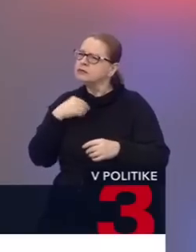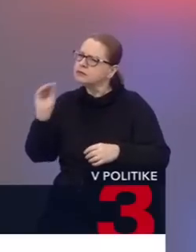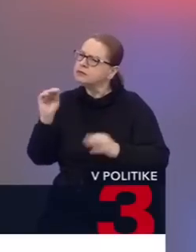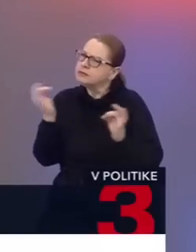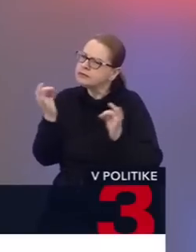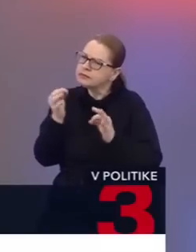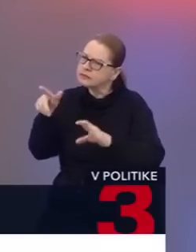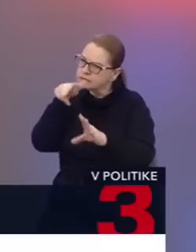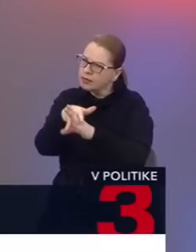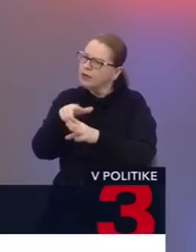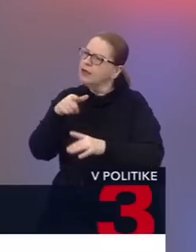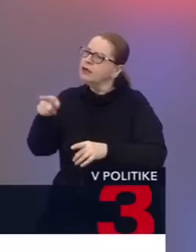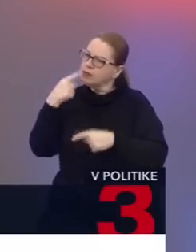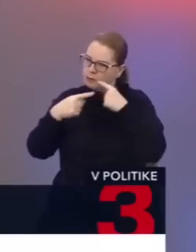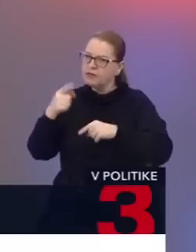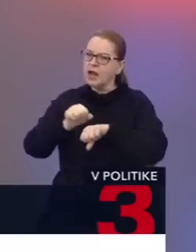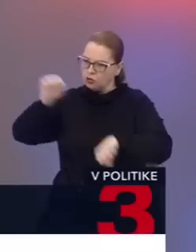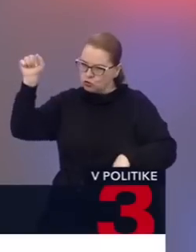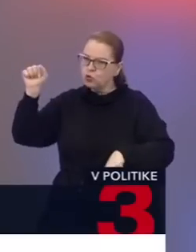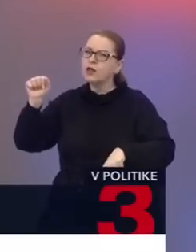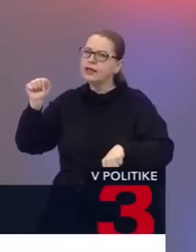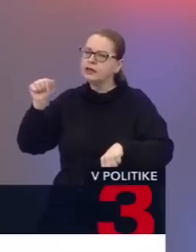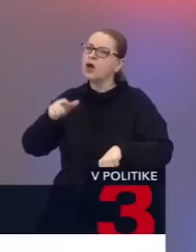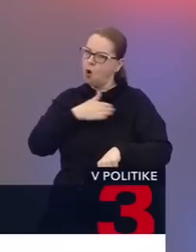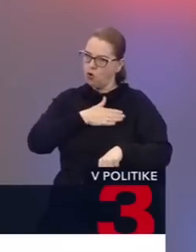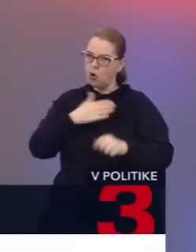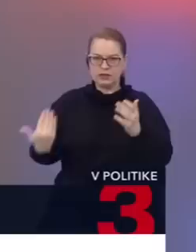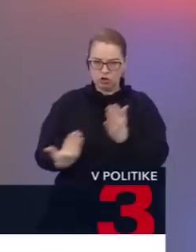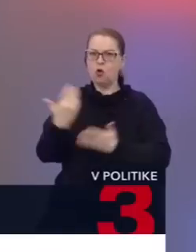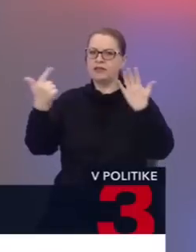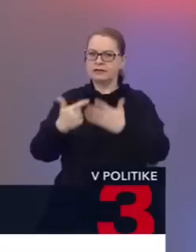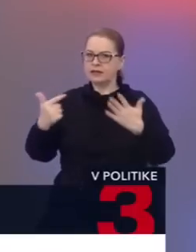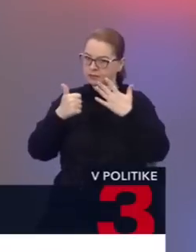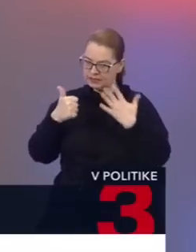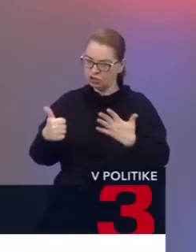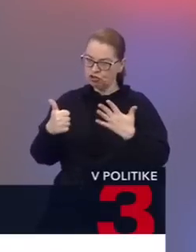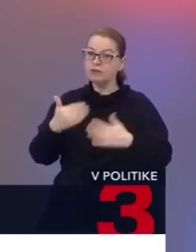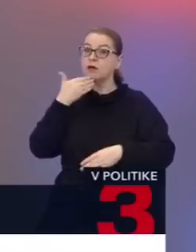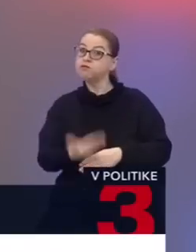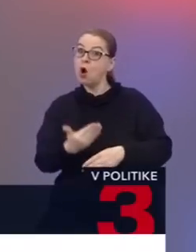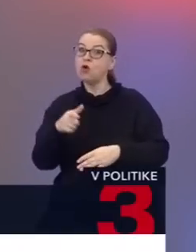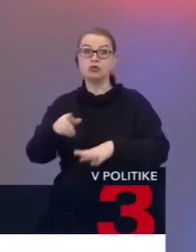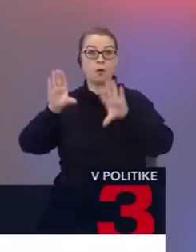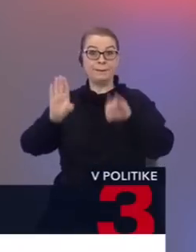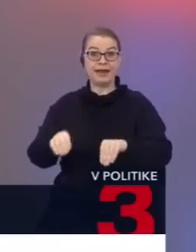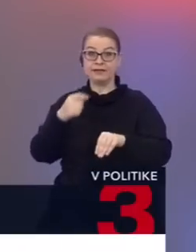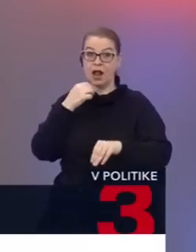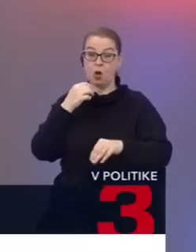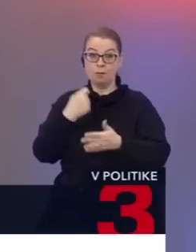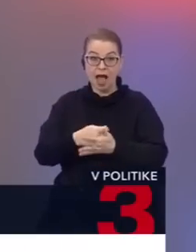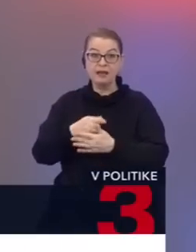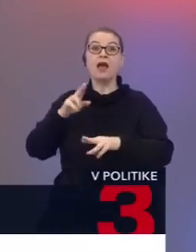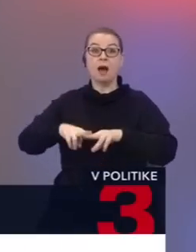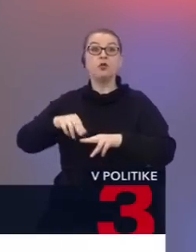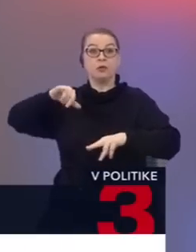decembri vám Richard Sulik povedal, že je ochotný sa spolupodieliať na novej 76-ke. Potom to vyjadrenie neplatilo. A potom opätovne boli